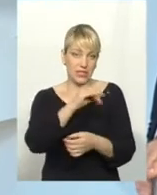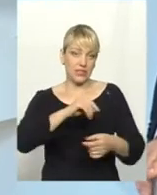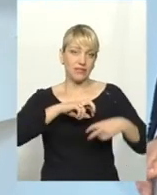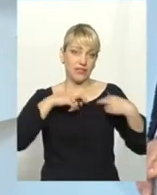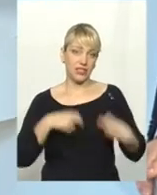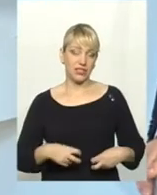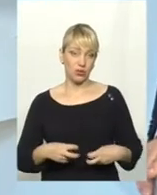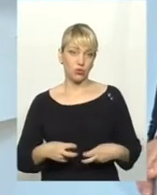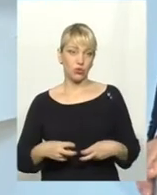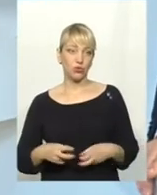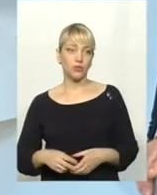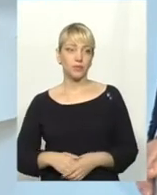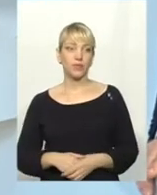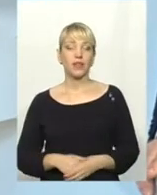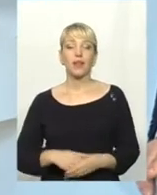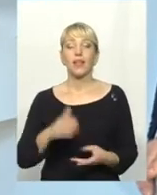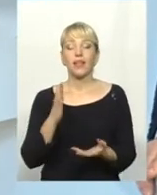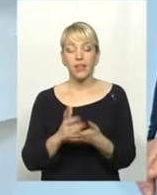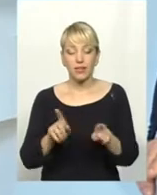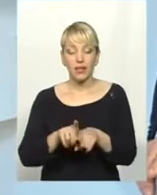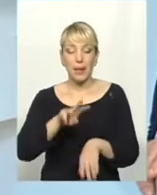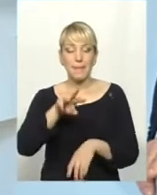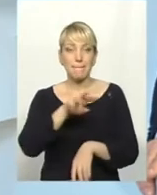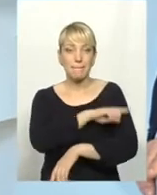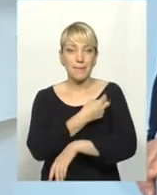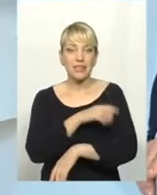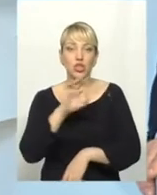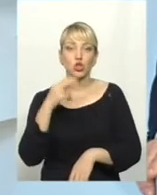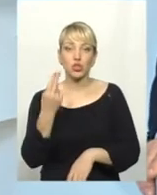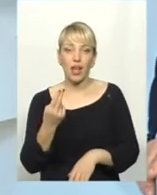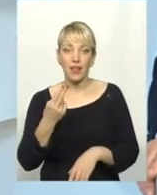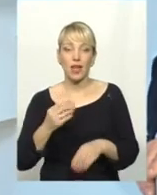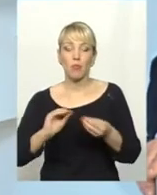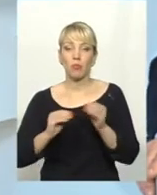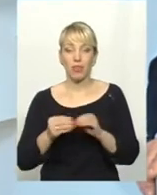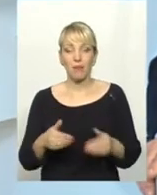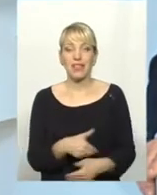є така медико-соціальна проблема статеве захворювання.